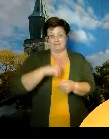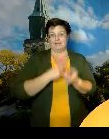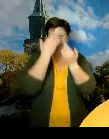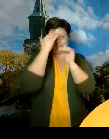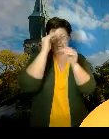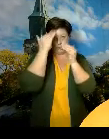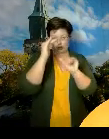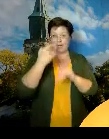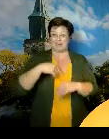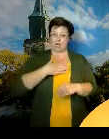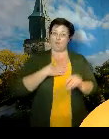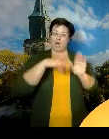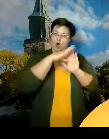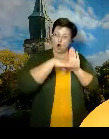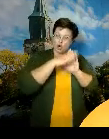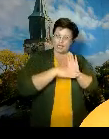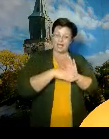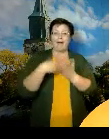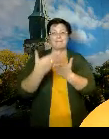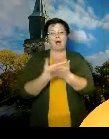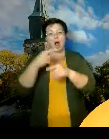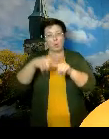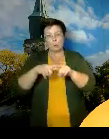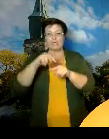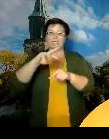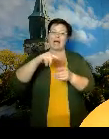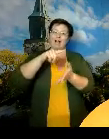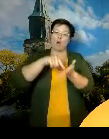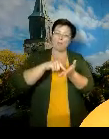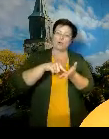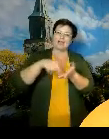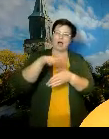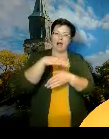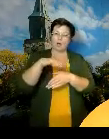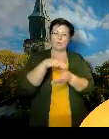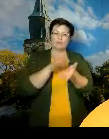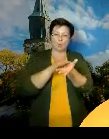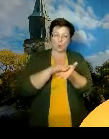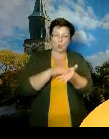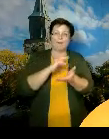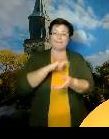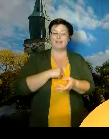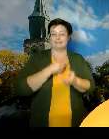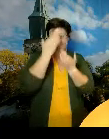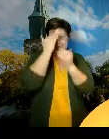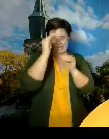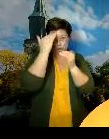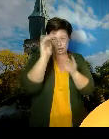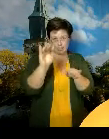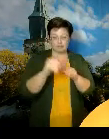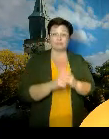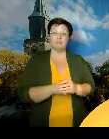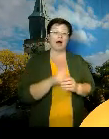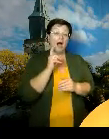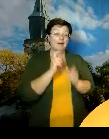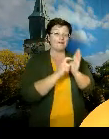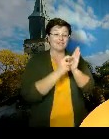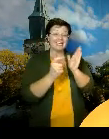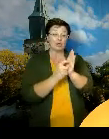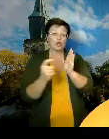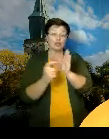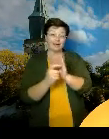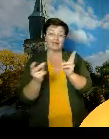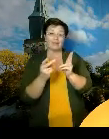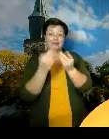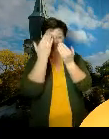ohjeistuksista, näistä maakunnallisista tai kaupunkikohtaisista suosituksista. Pyritään keräämään ne viikoittain aina tähän yhteen